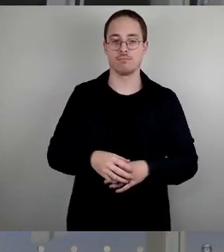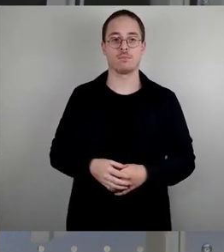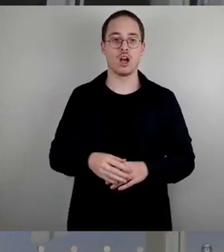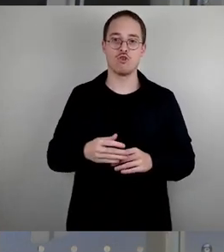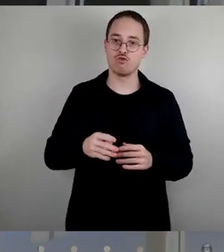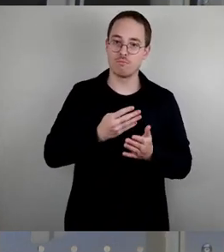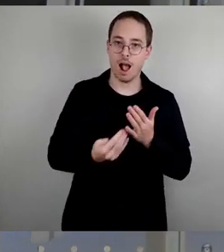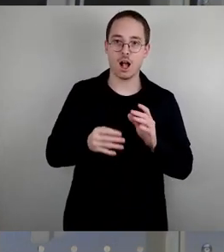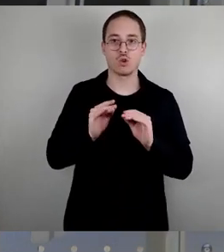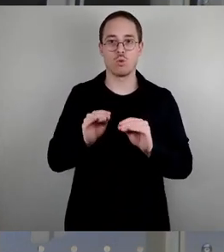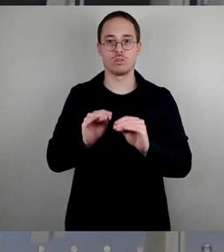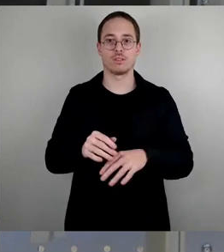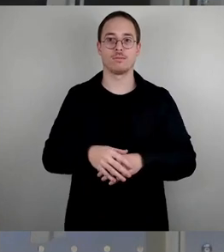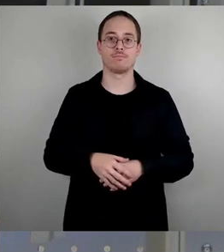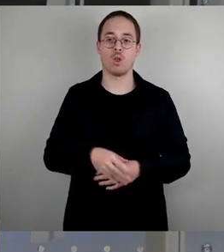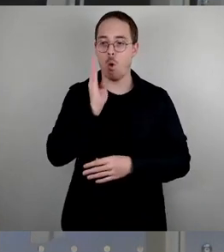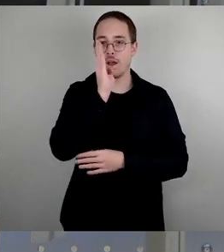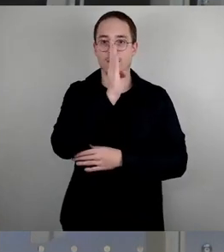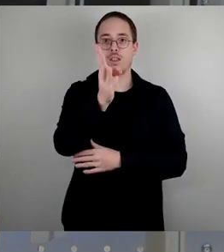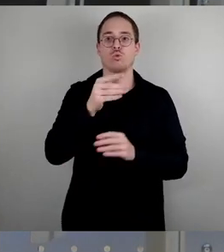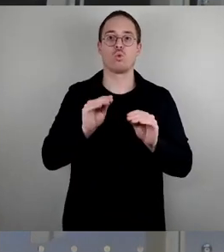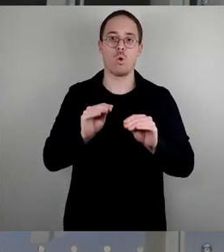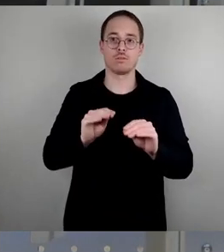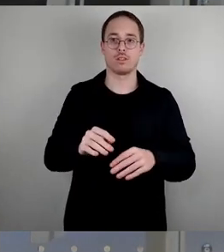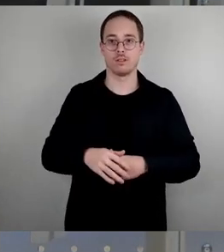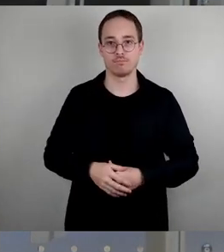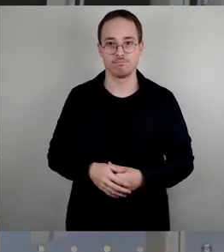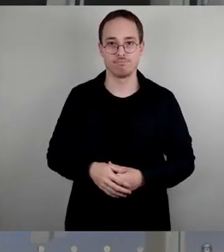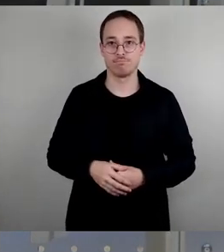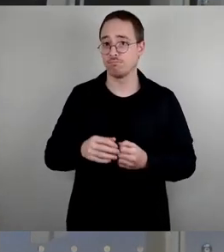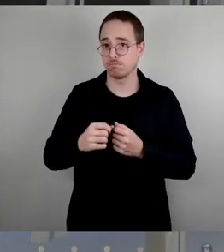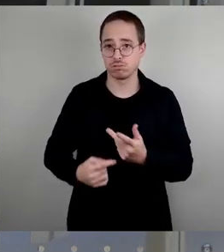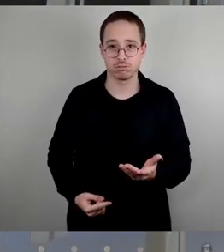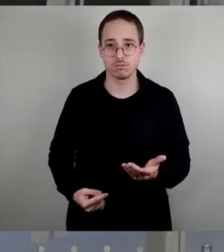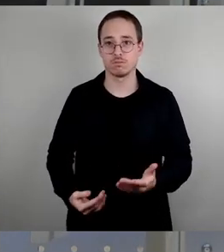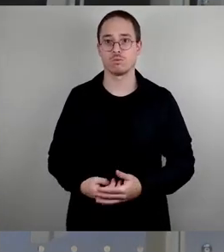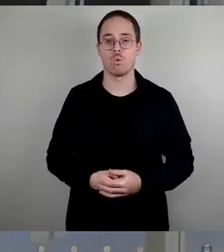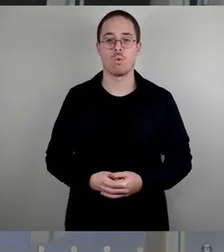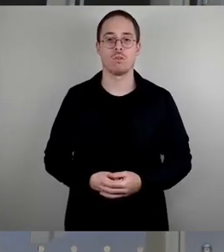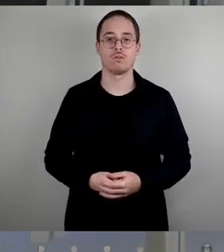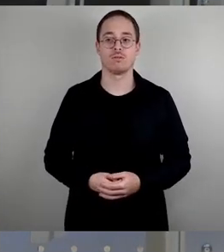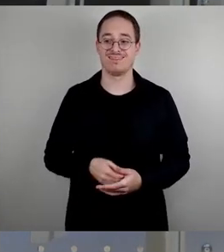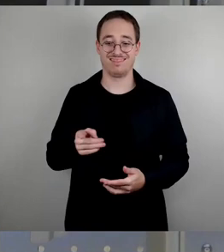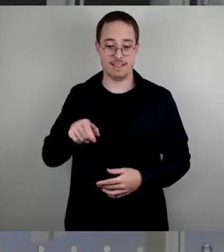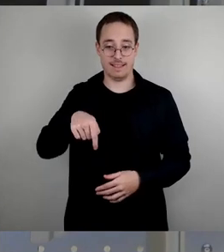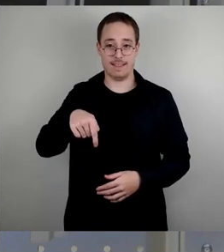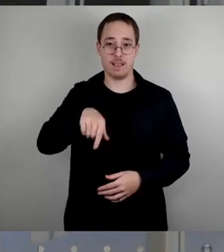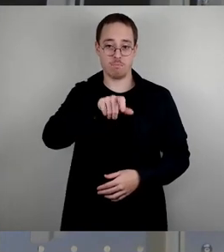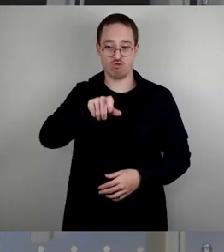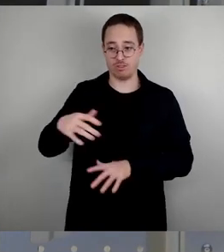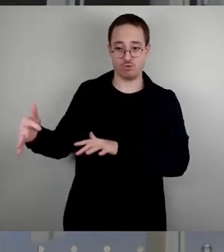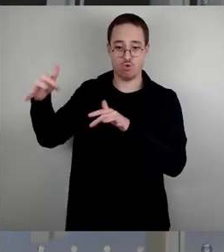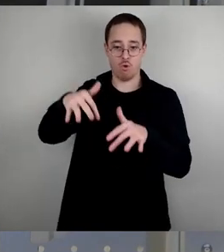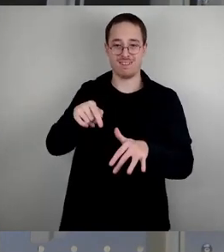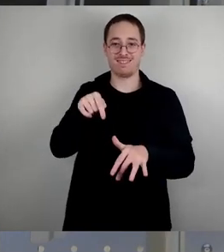es geht um Orientierungskurse. Es geht kurzum darum, dass wir hier den Menschen eine gute Integration ermöglichen.